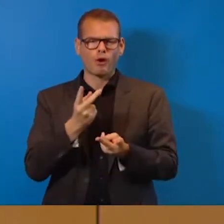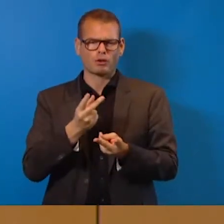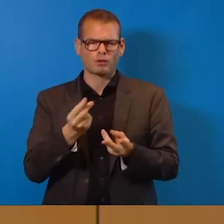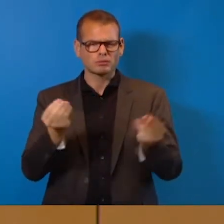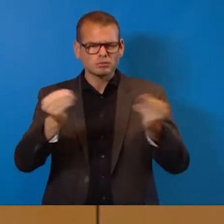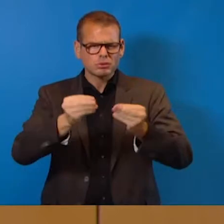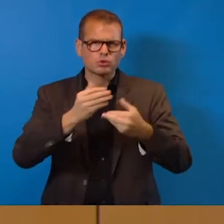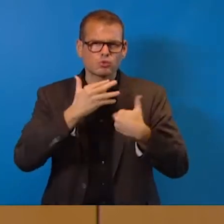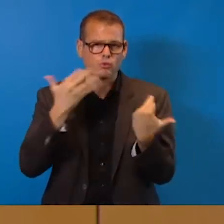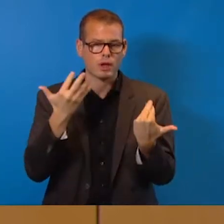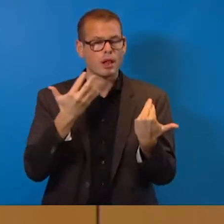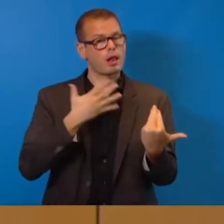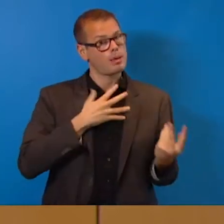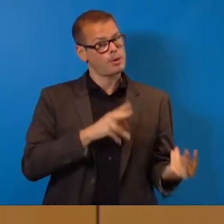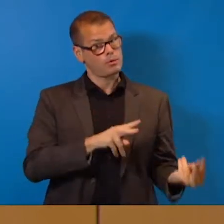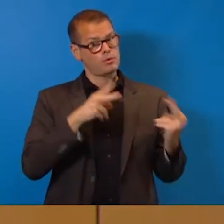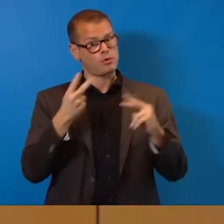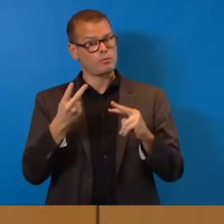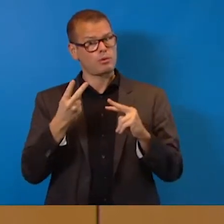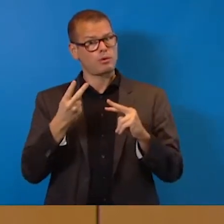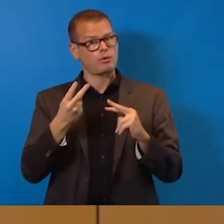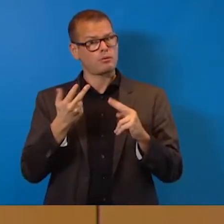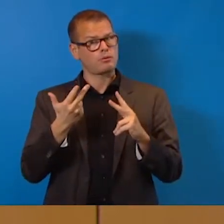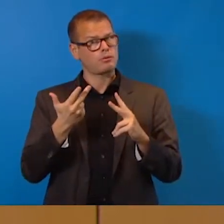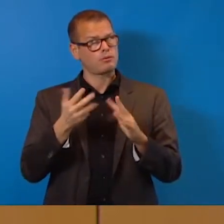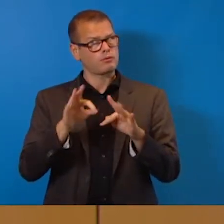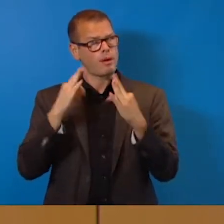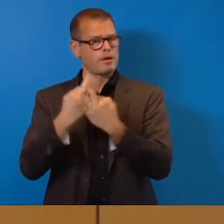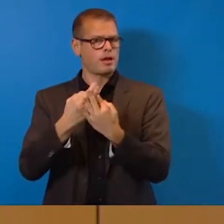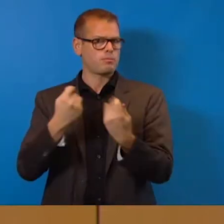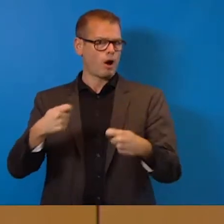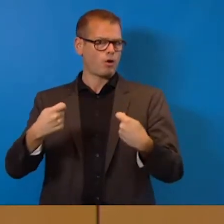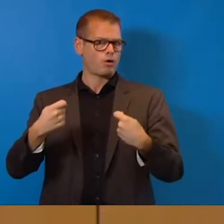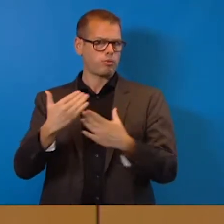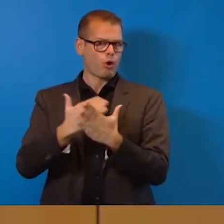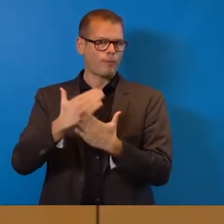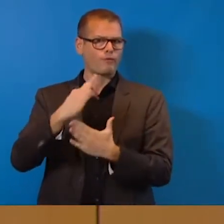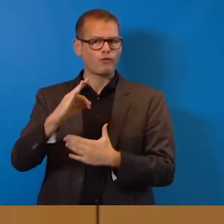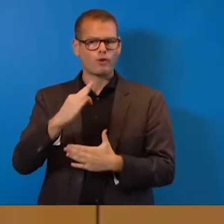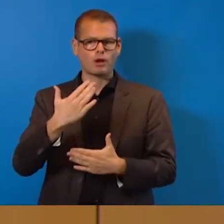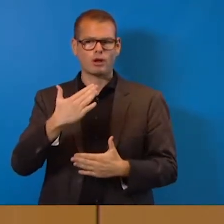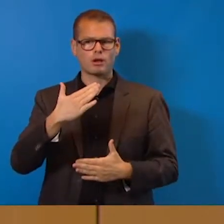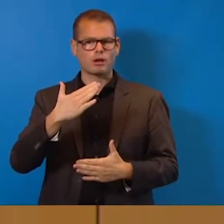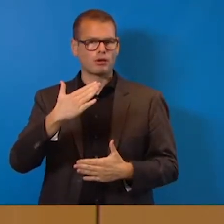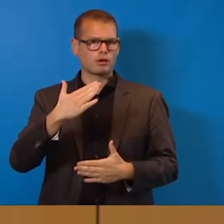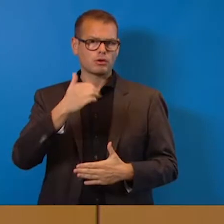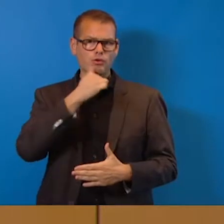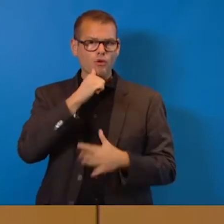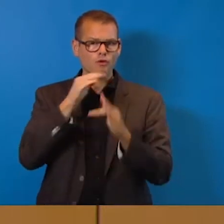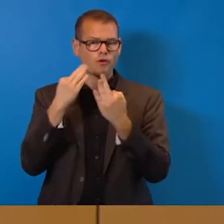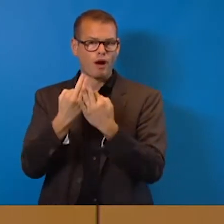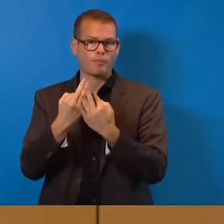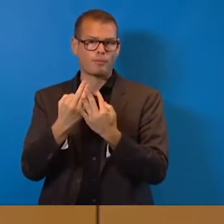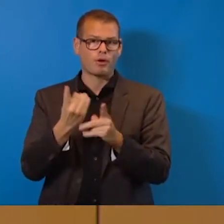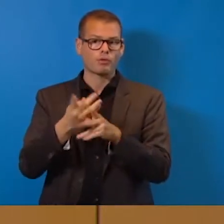wir das nicht und machen dort, statt ein Familienbauprogramm für junge Familien, die Familien in Sozialhotels, 900 Millionen Eigentumsförderung bei